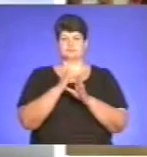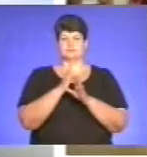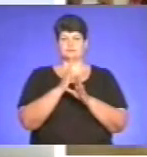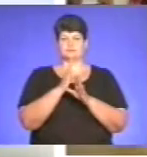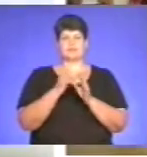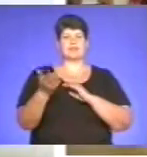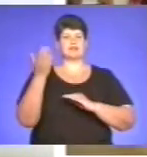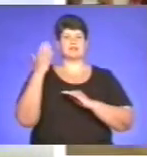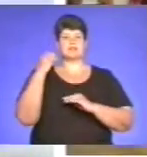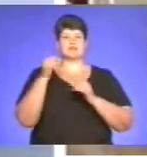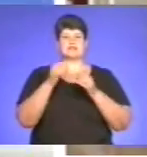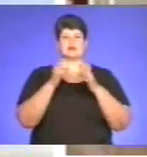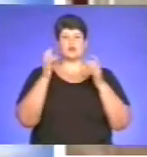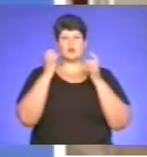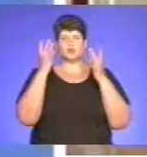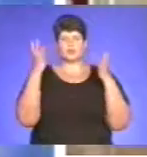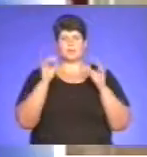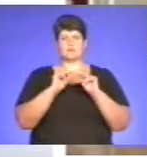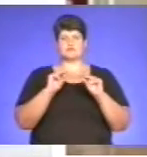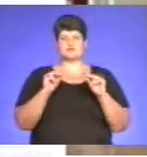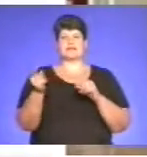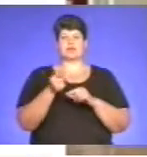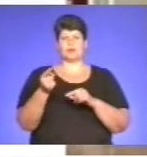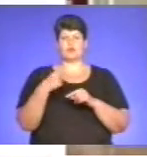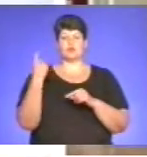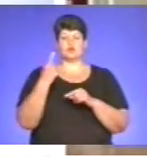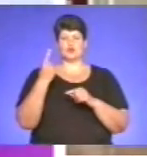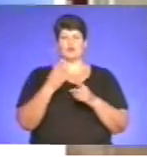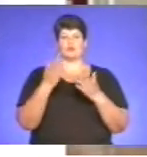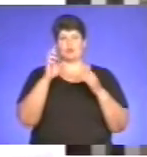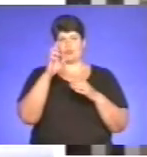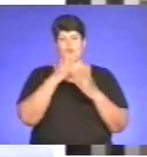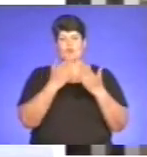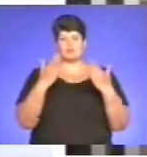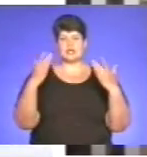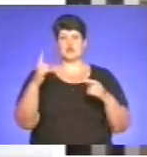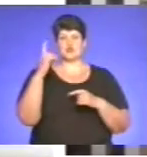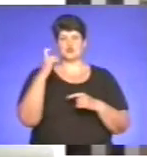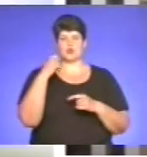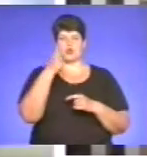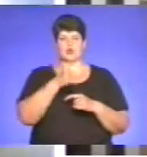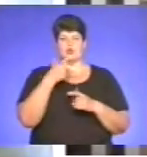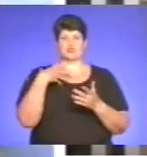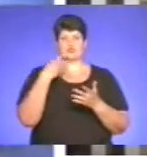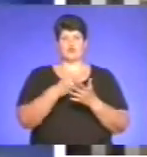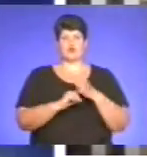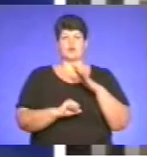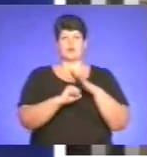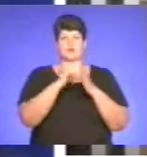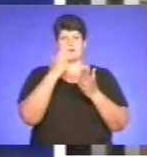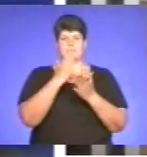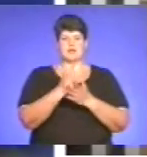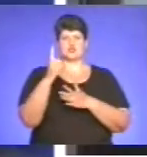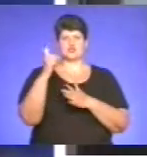Найдавнішому закладу культури і просвітництва Тернопільщини, обласному краєзнавчому музею – 100 років. У своїх фондах музей нарічує 180